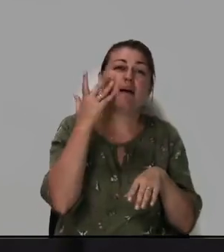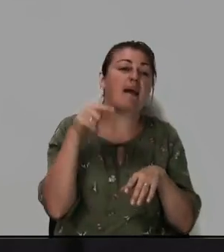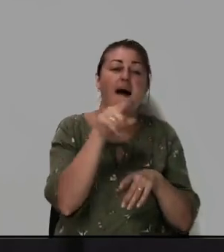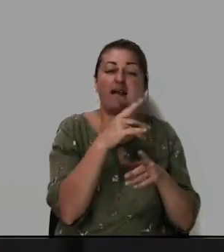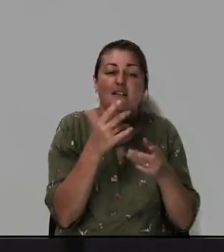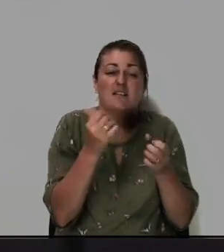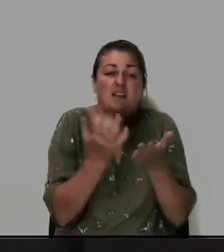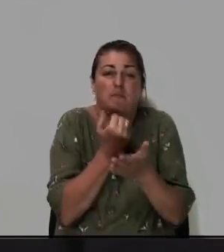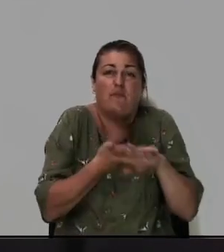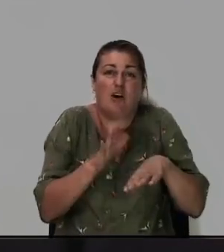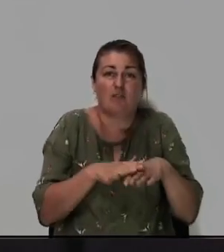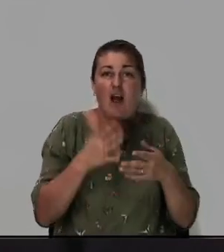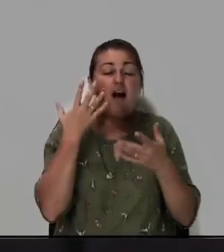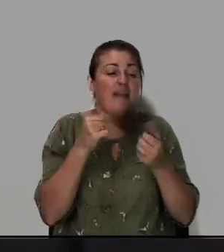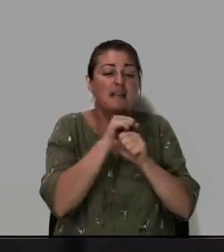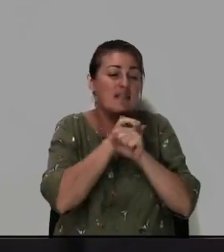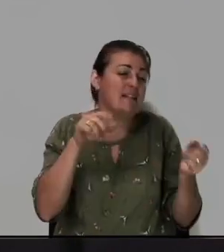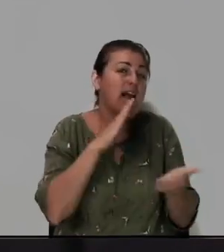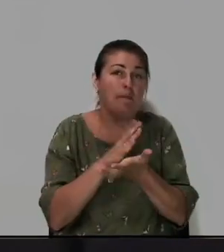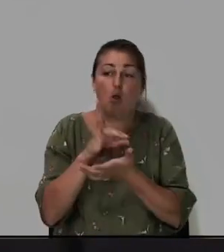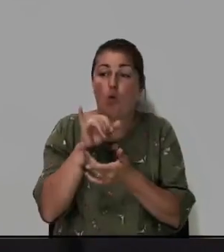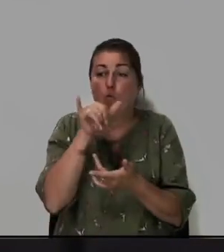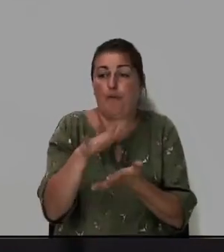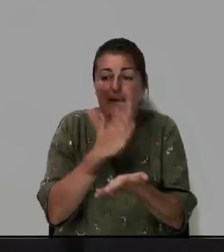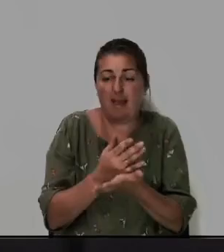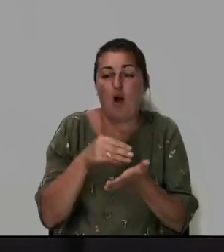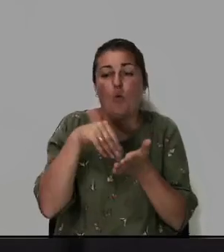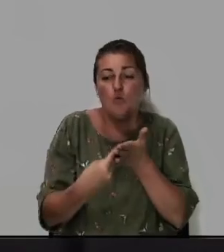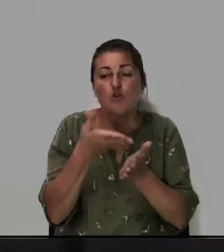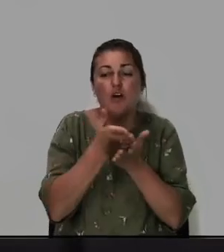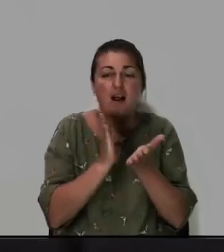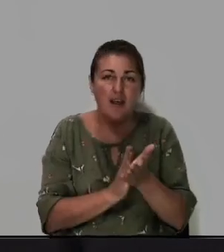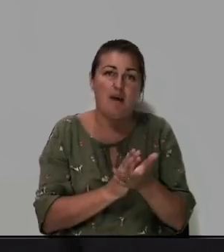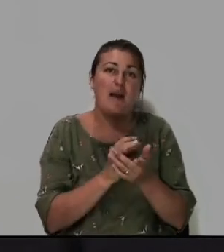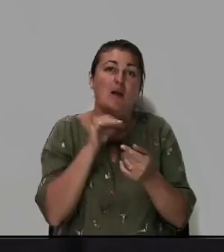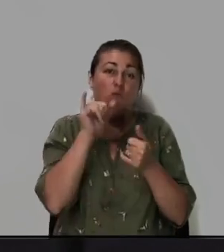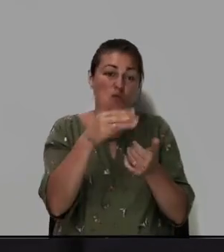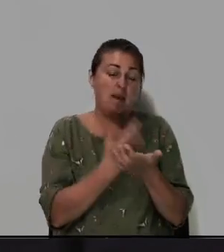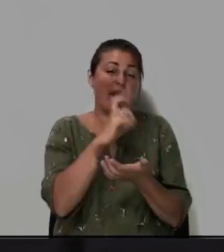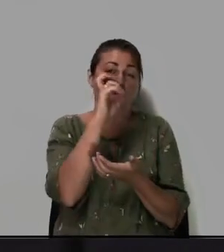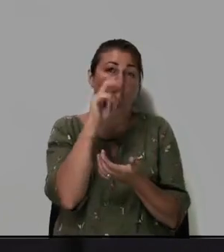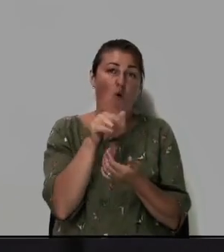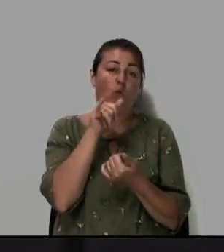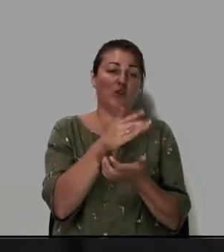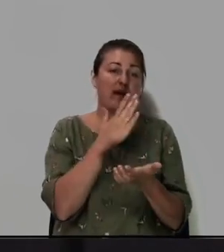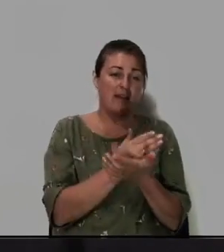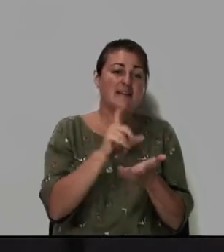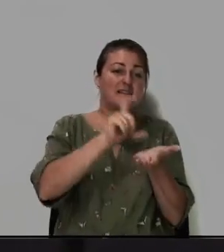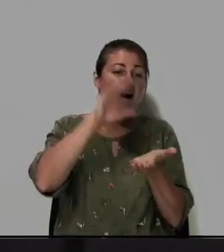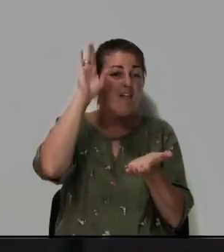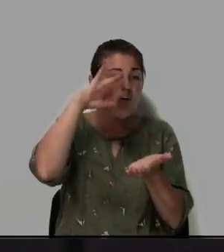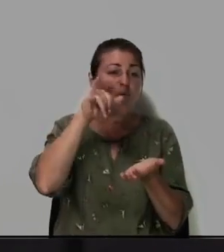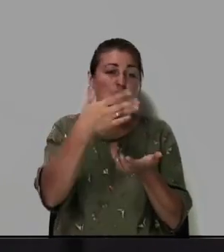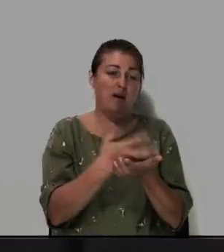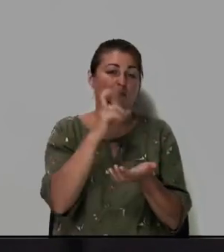зарабатывать когда нельзя иметь но у тебя есть кусочек хлеба и у тебя есть Бог у тебя есть стакан воды у тебя